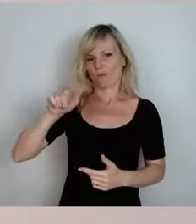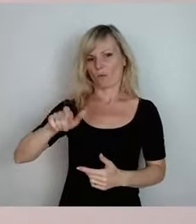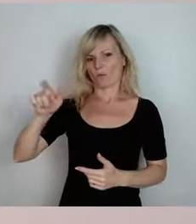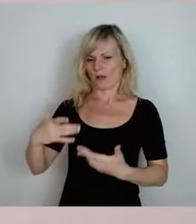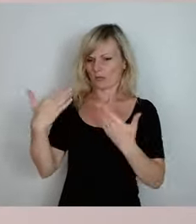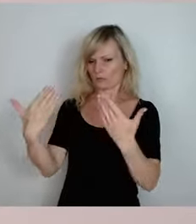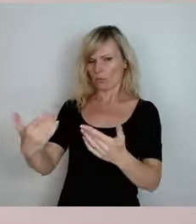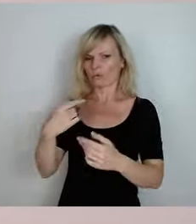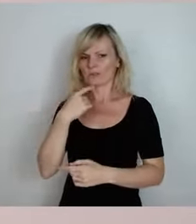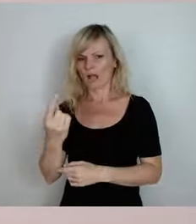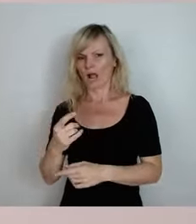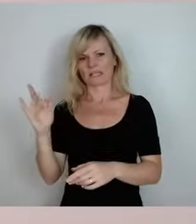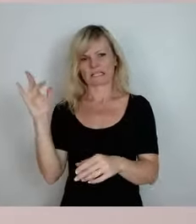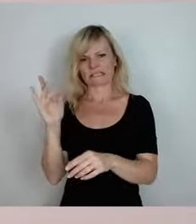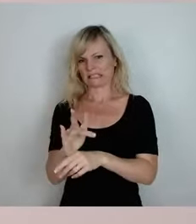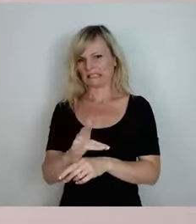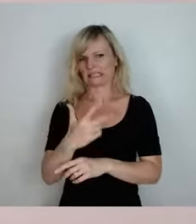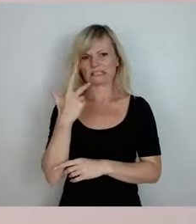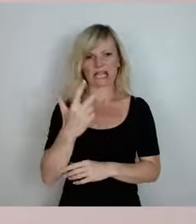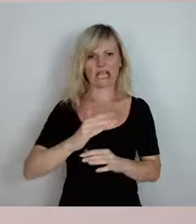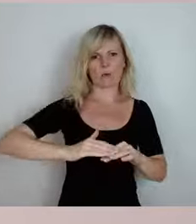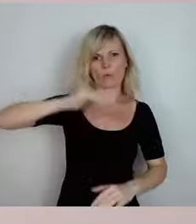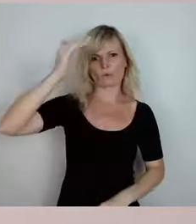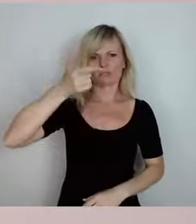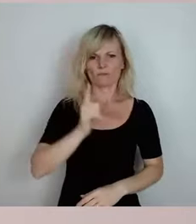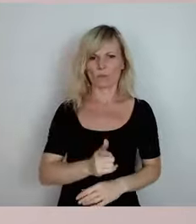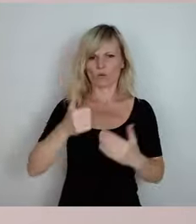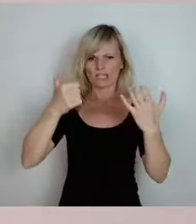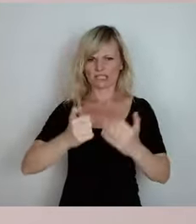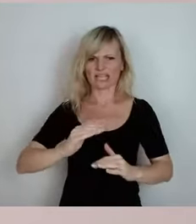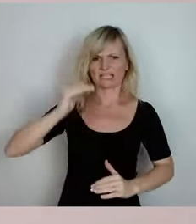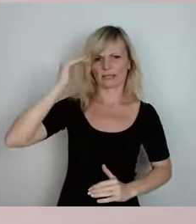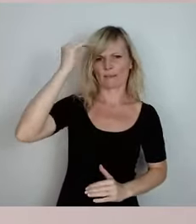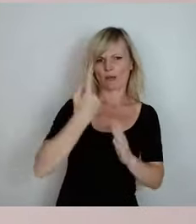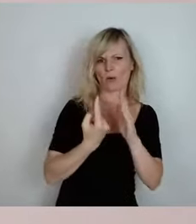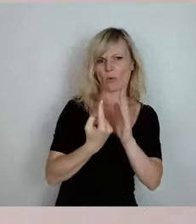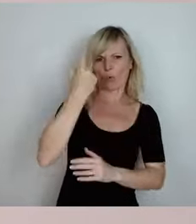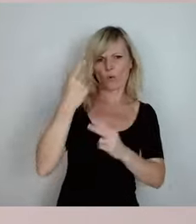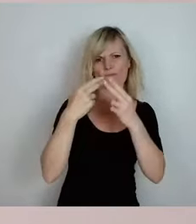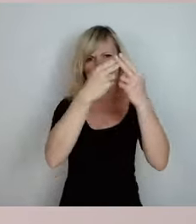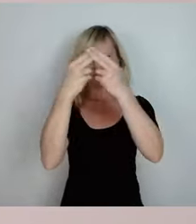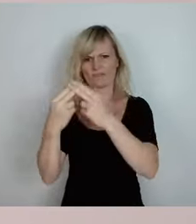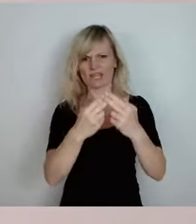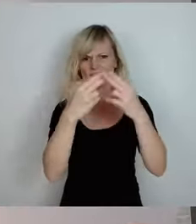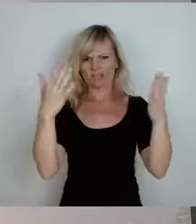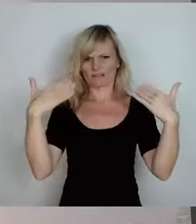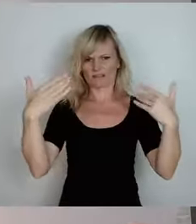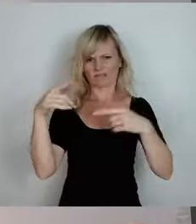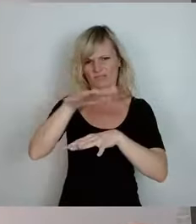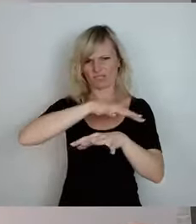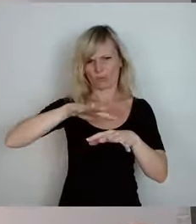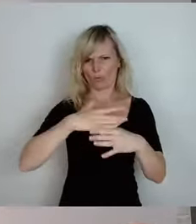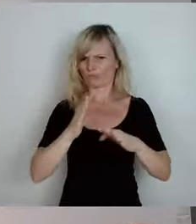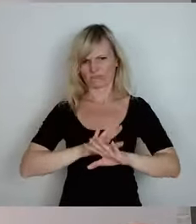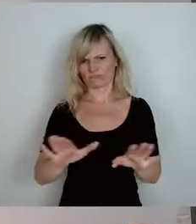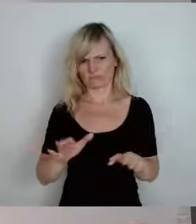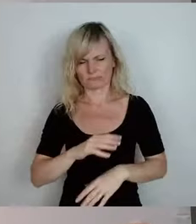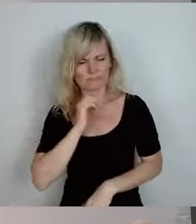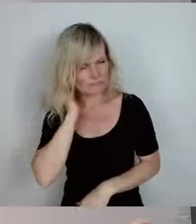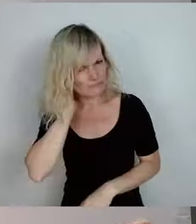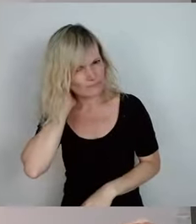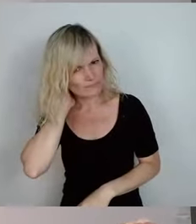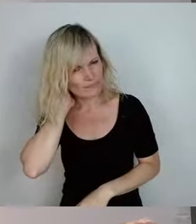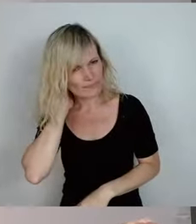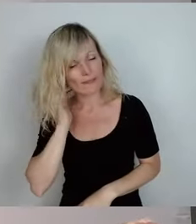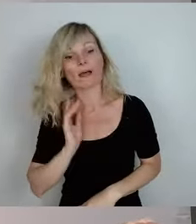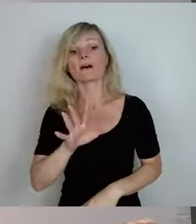zwei große Windräder mit einer Höhe von 260 Meter über Grund. Also, vielen Dank für die Aufklärung.